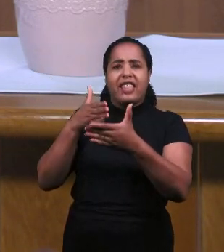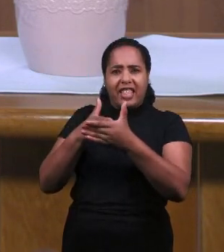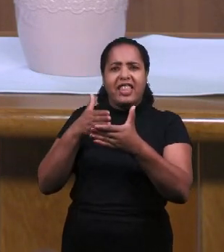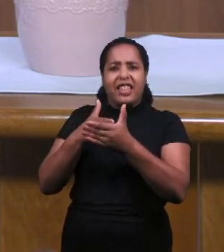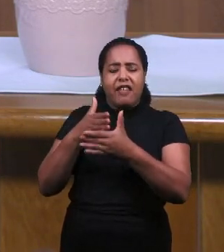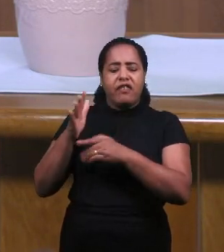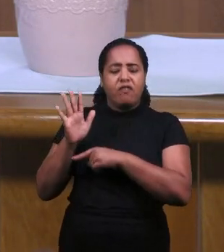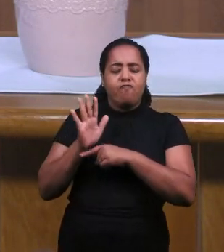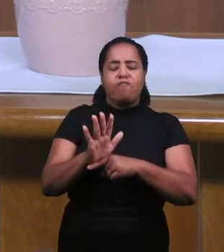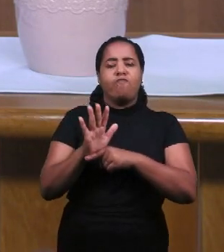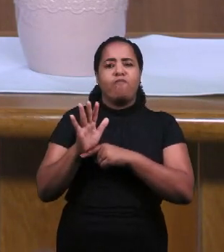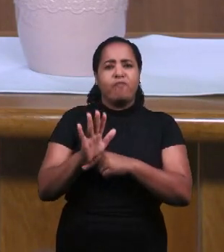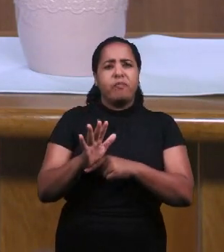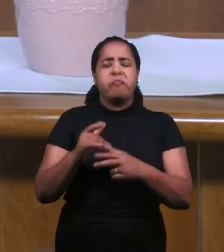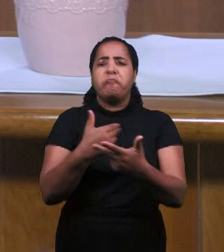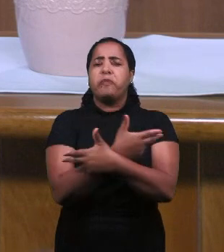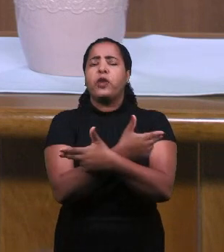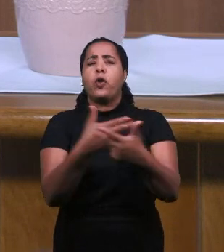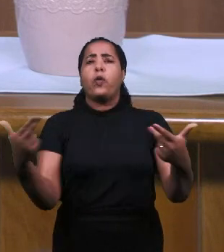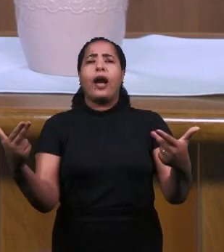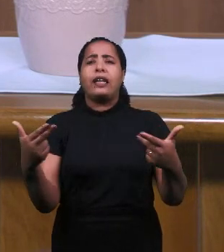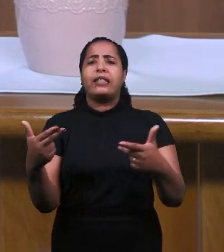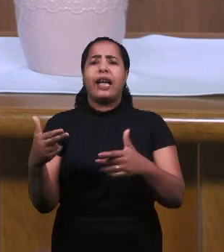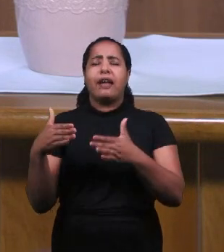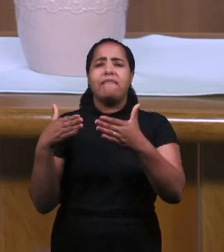Было Вмешательство Божье